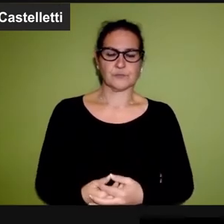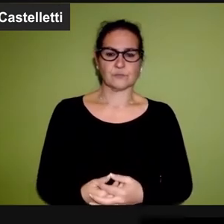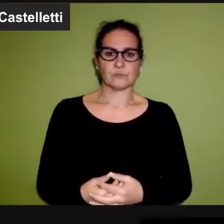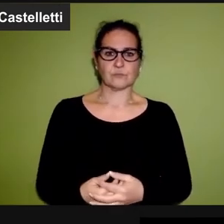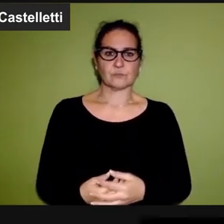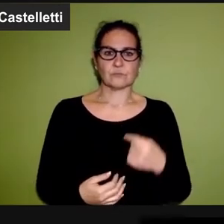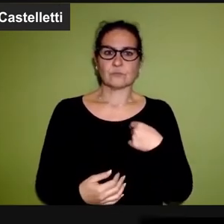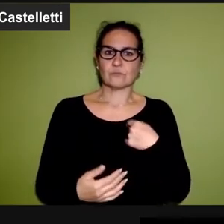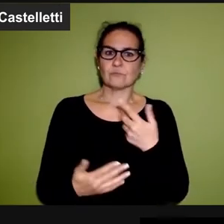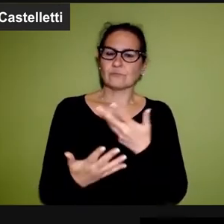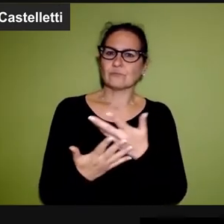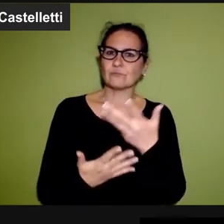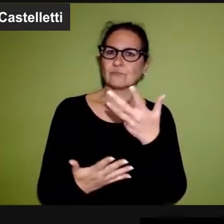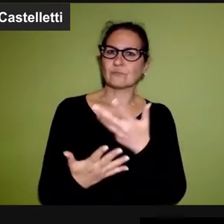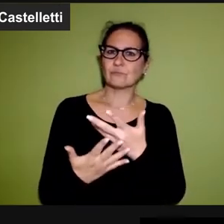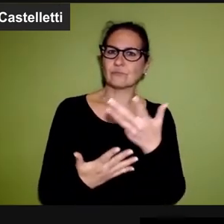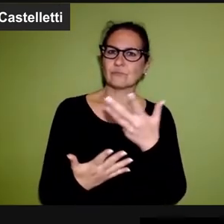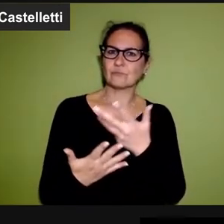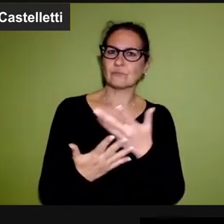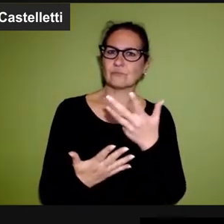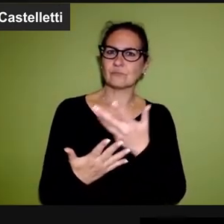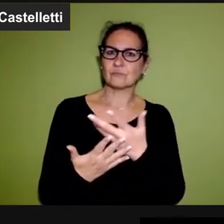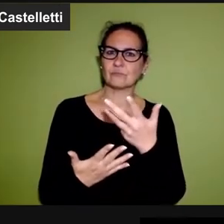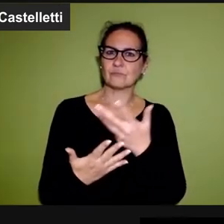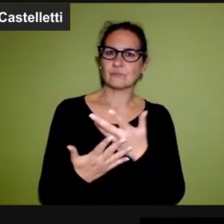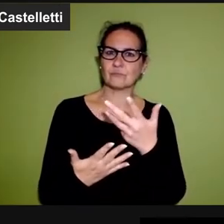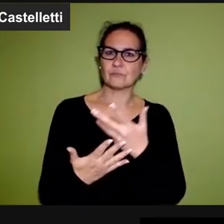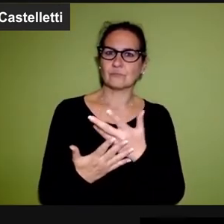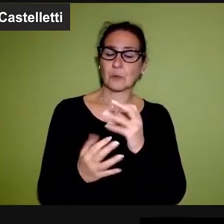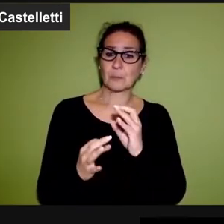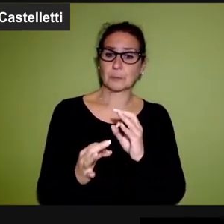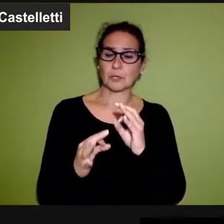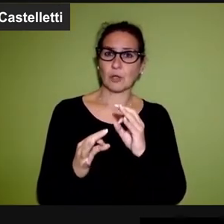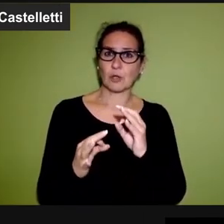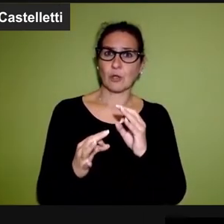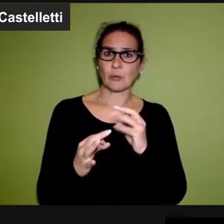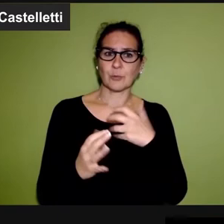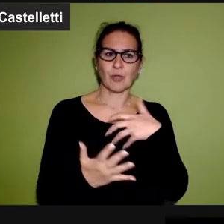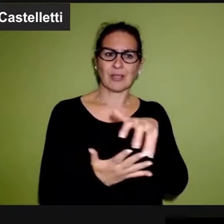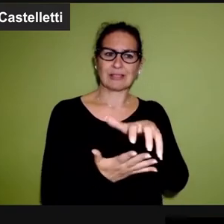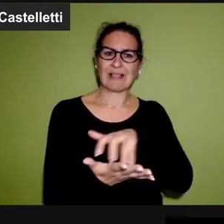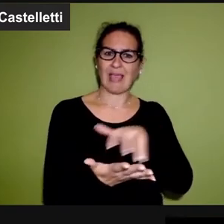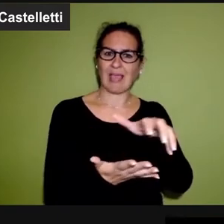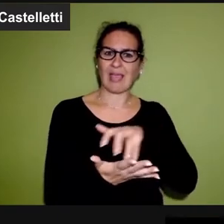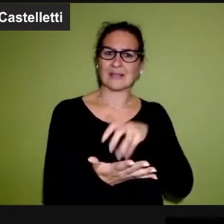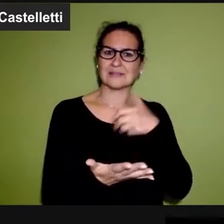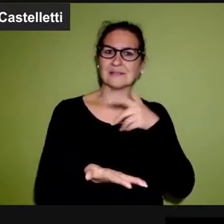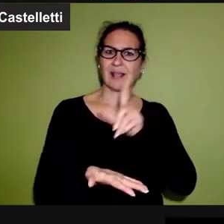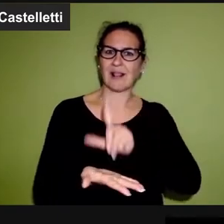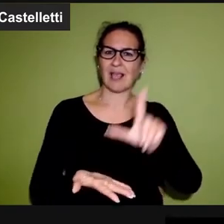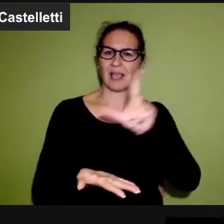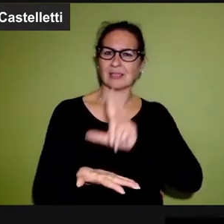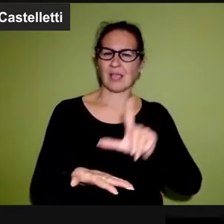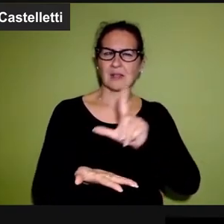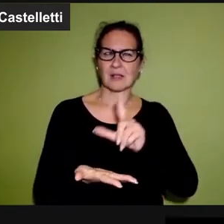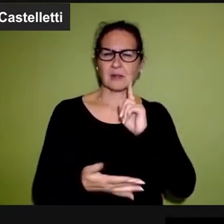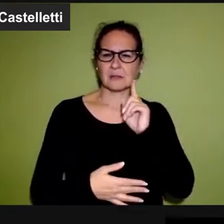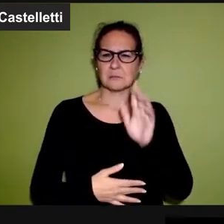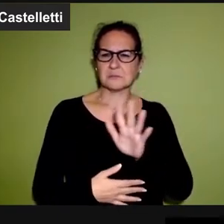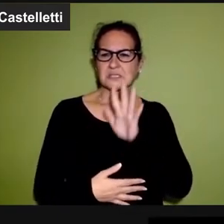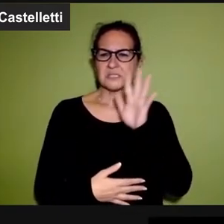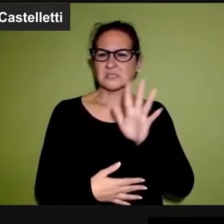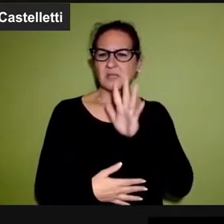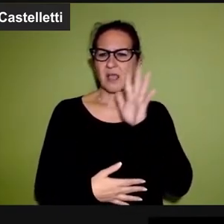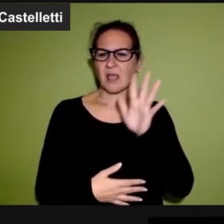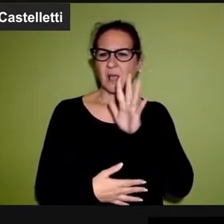E ho raccontato, ho preso anche alcuni brani da testi letterari,